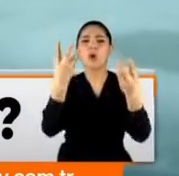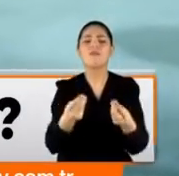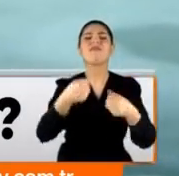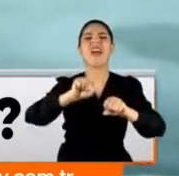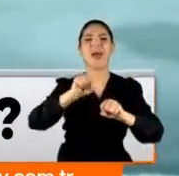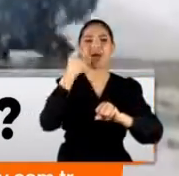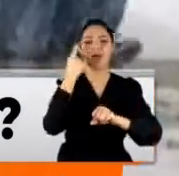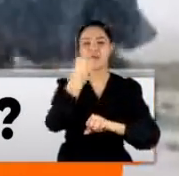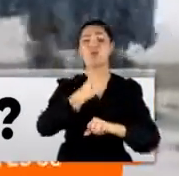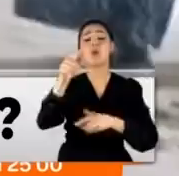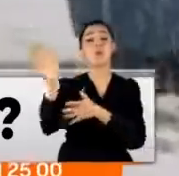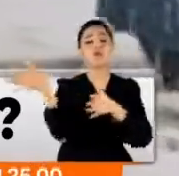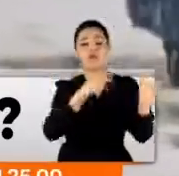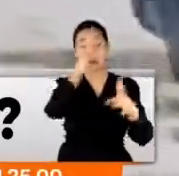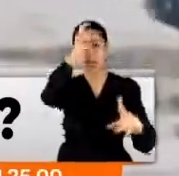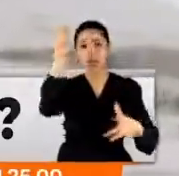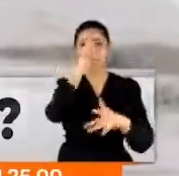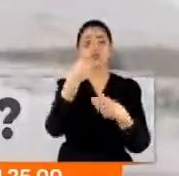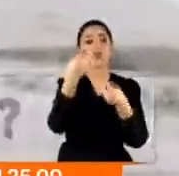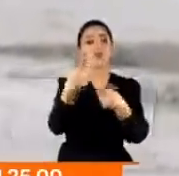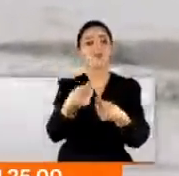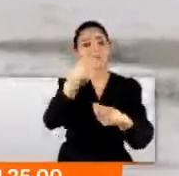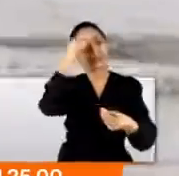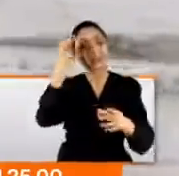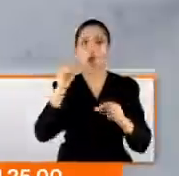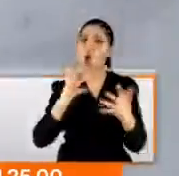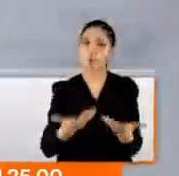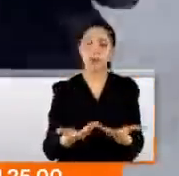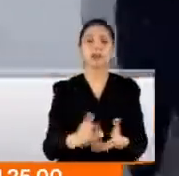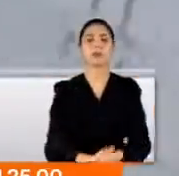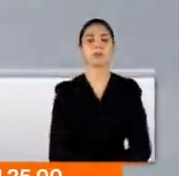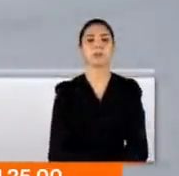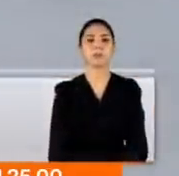Fırtınanın Türkiye'yi de etkisi altına alması ihtimal dahilinde.